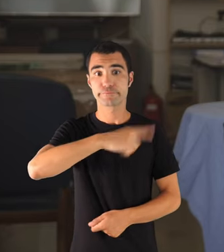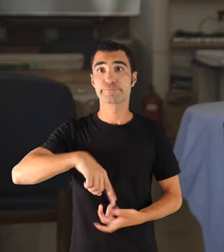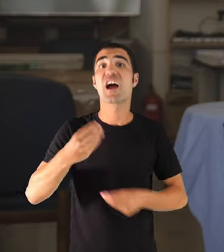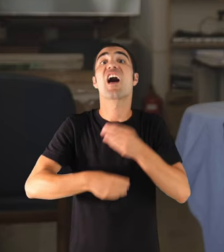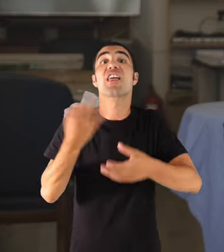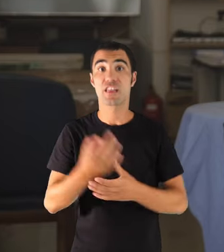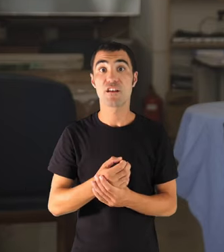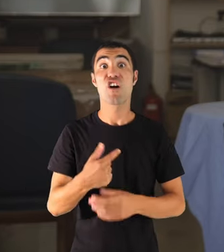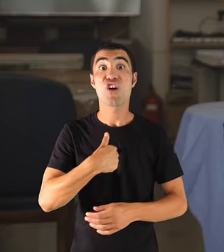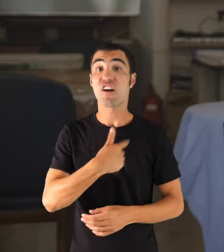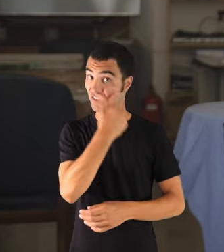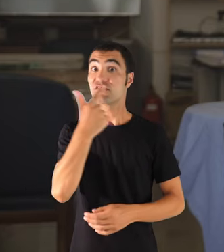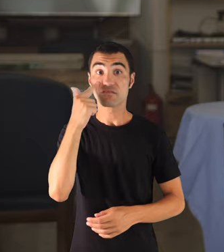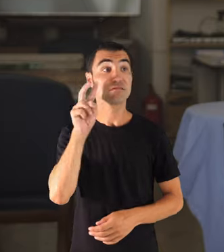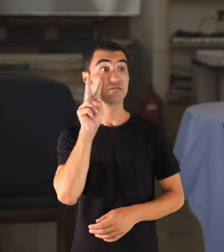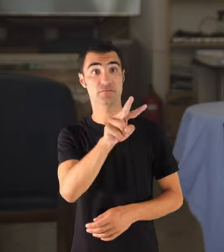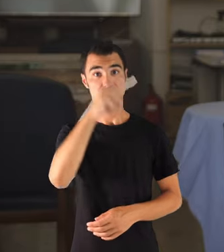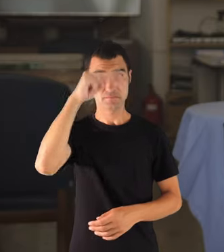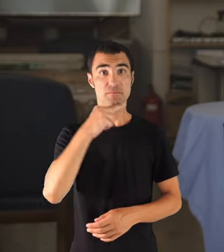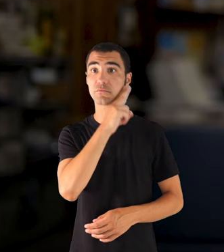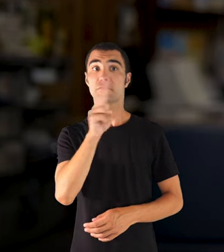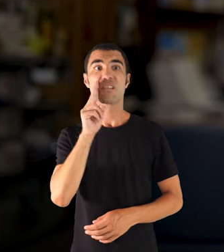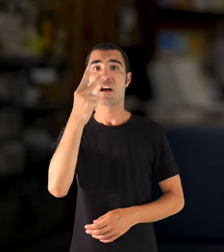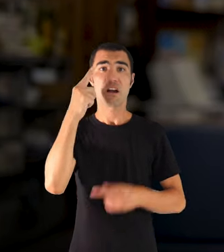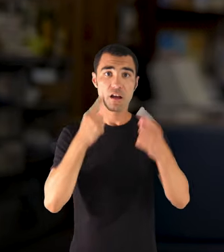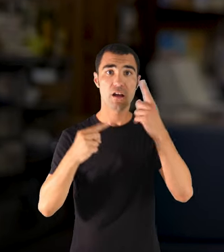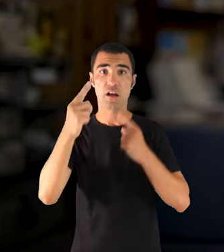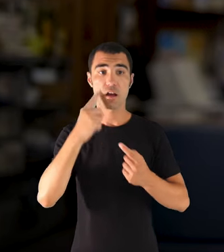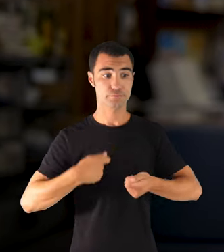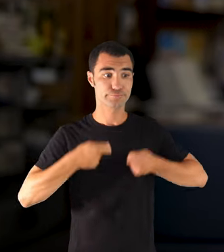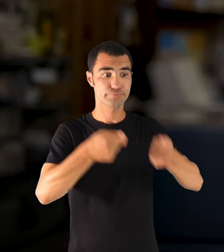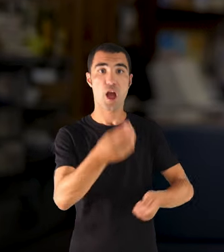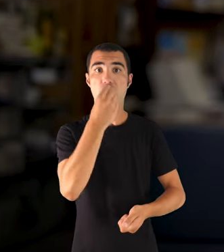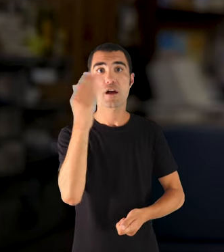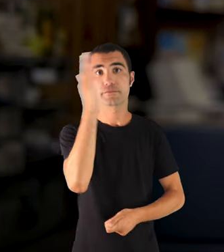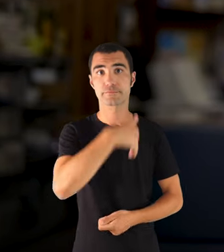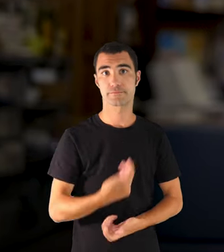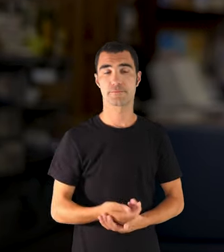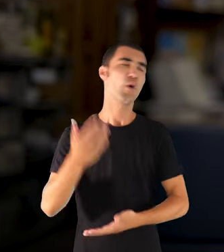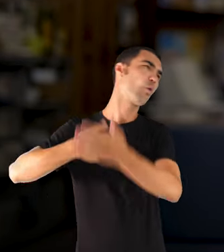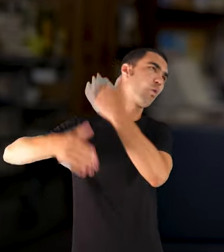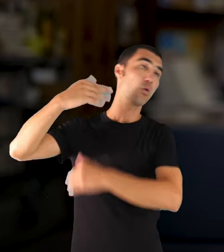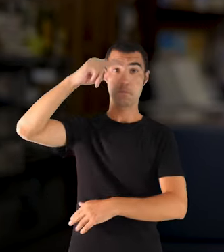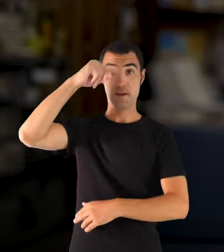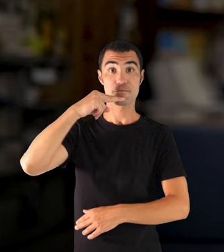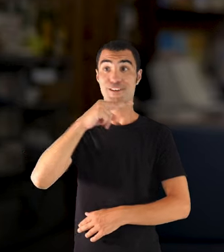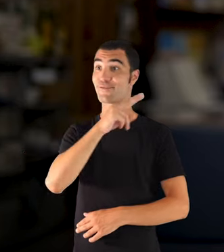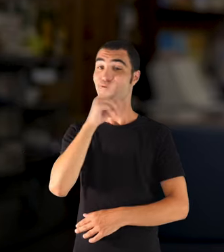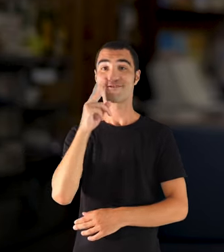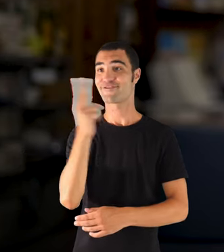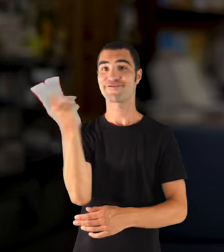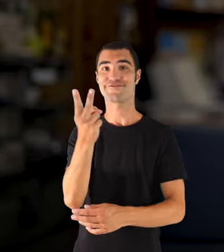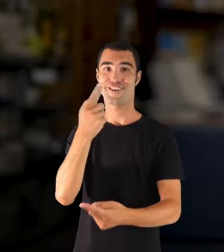mon pa i mon mare plorar perquè no mos podien anar a sopar. Mon mare festejava mon pare i quan mon mare anava a veure